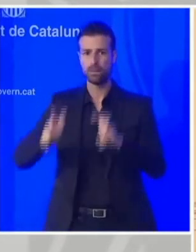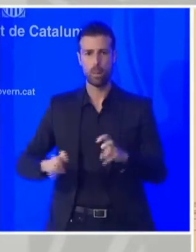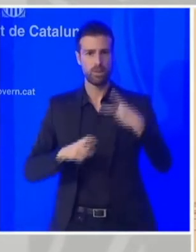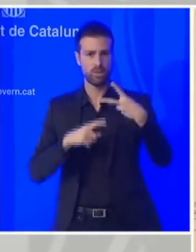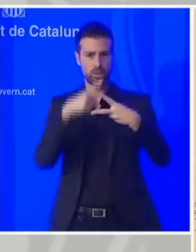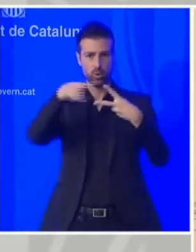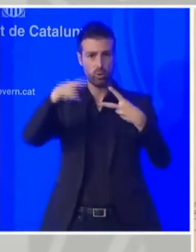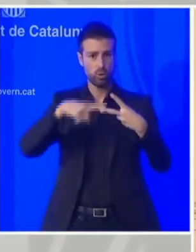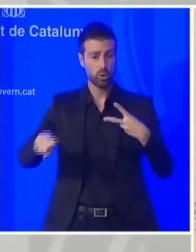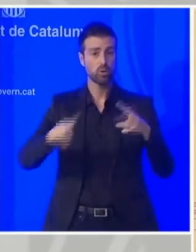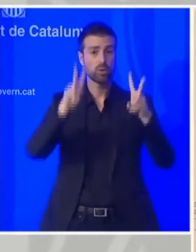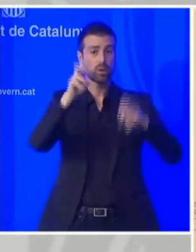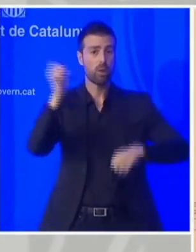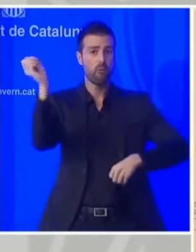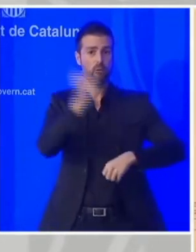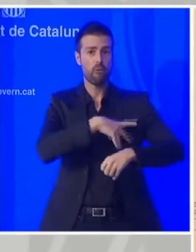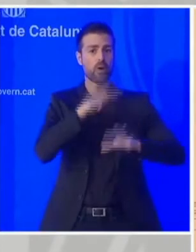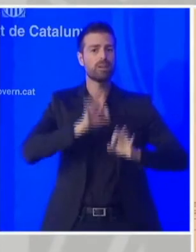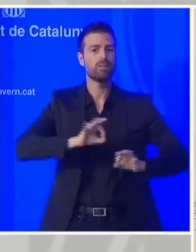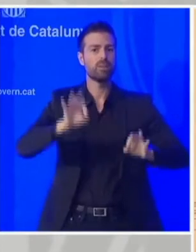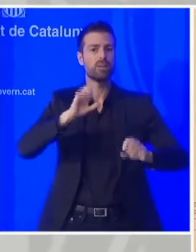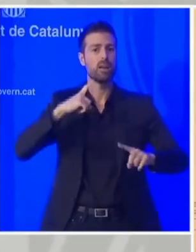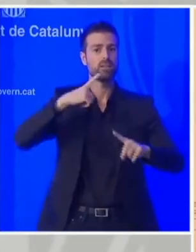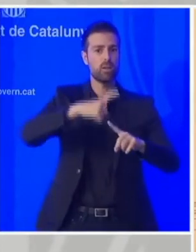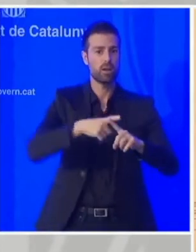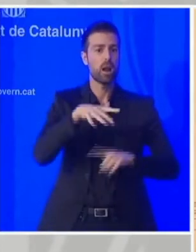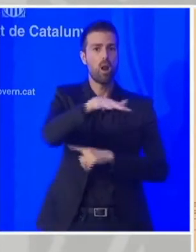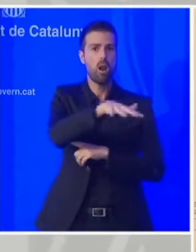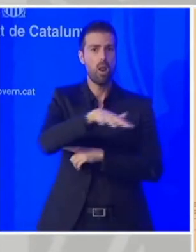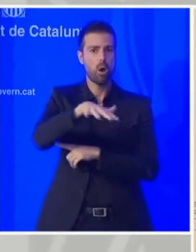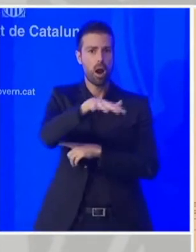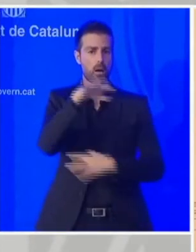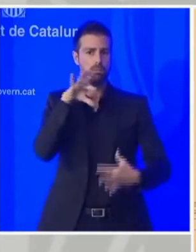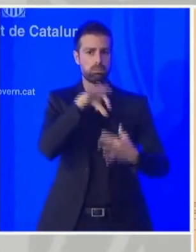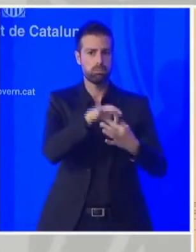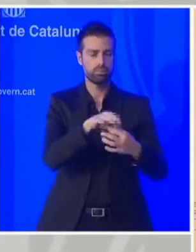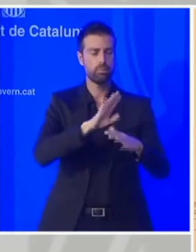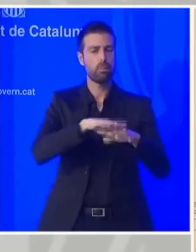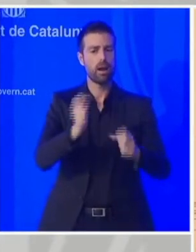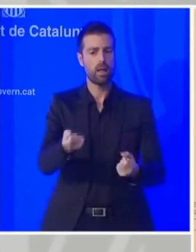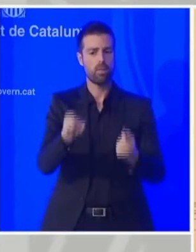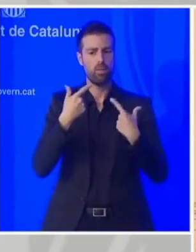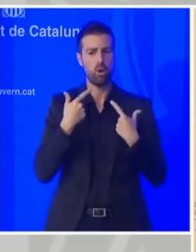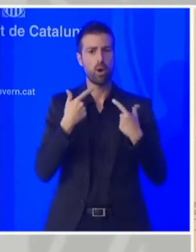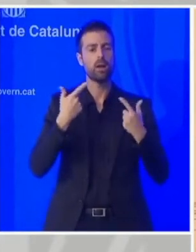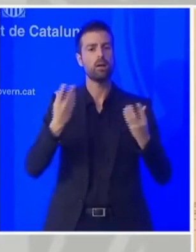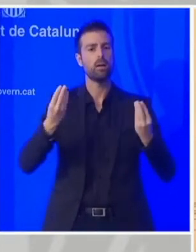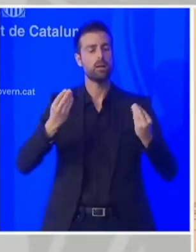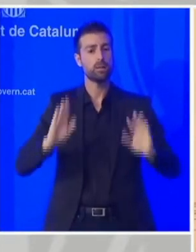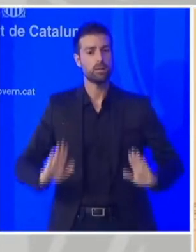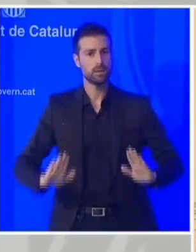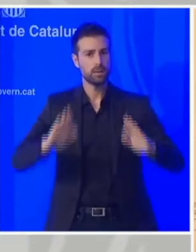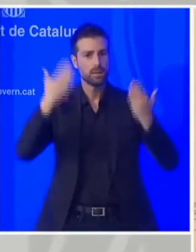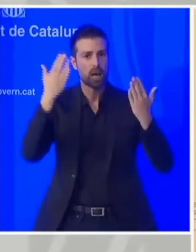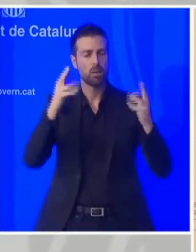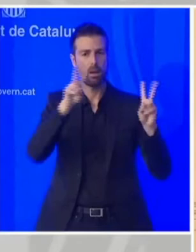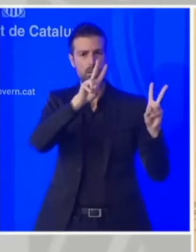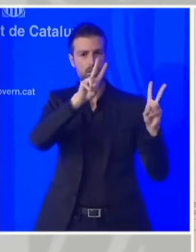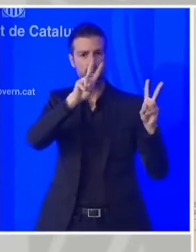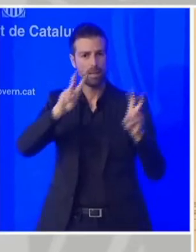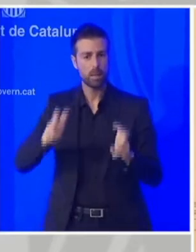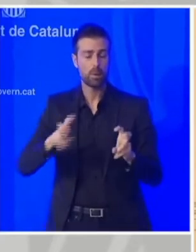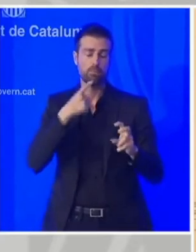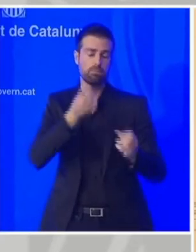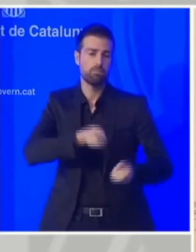que seria un fons extraordinari local incondicionat, que ens ha de permetre salvaguardar amb una